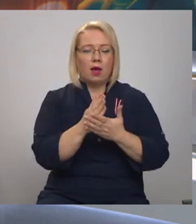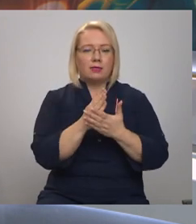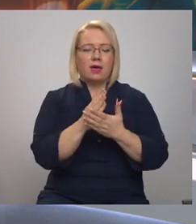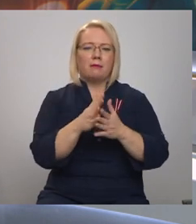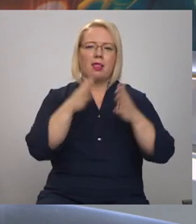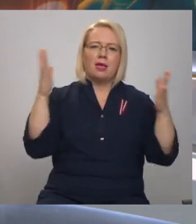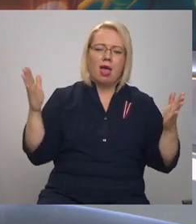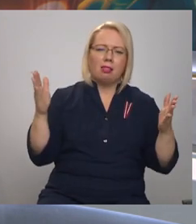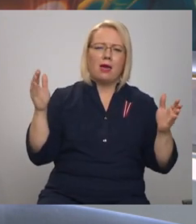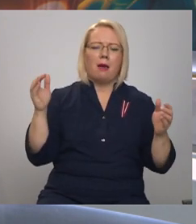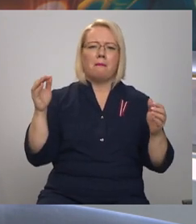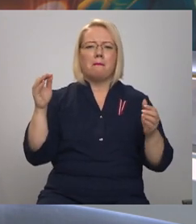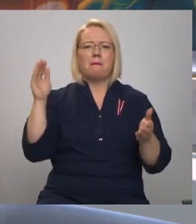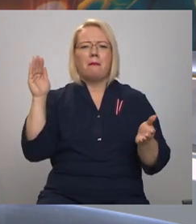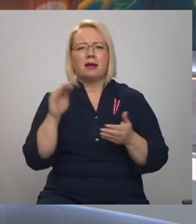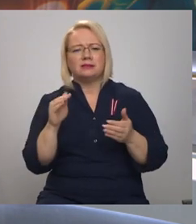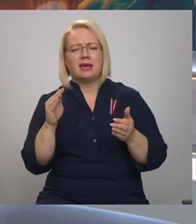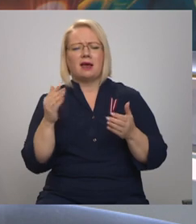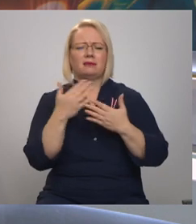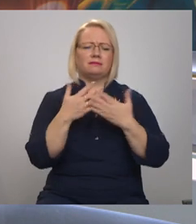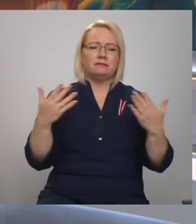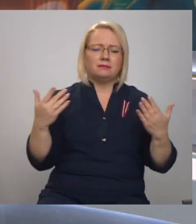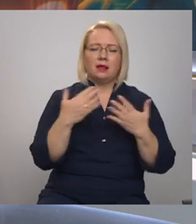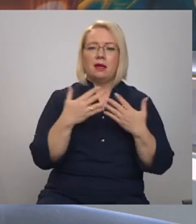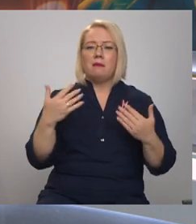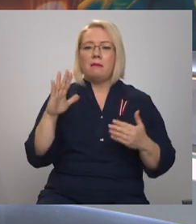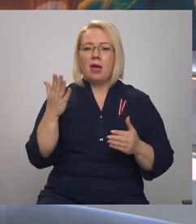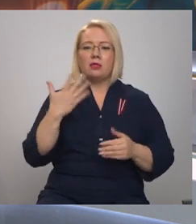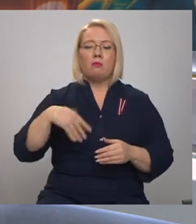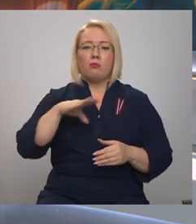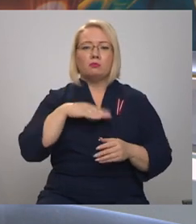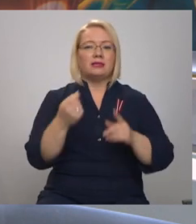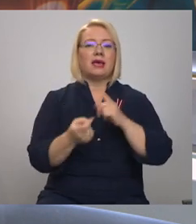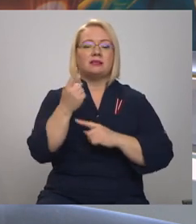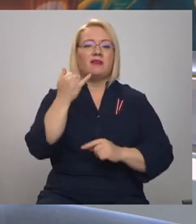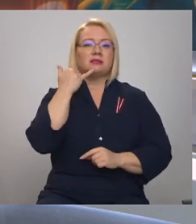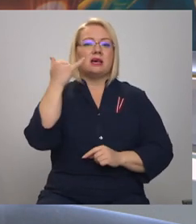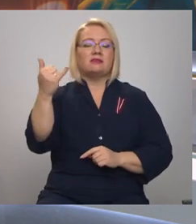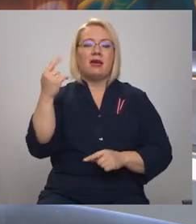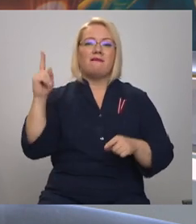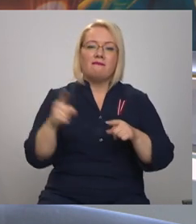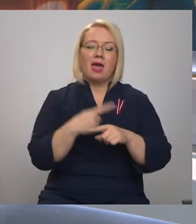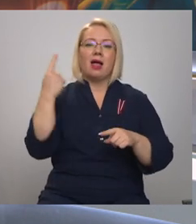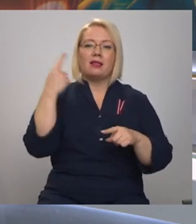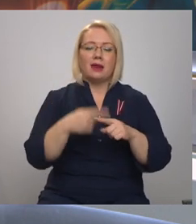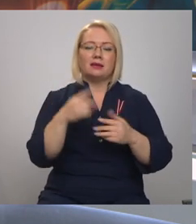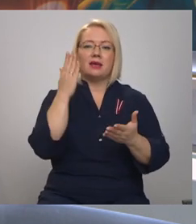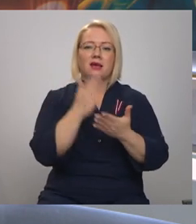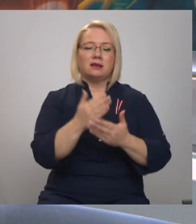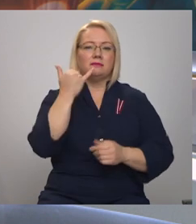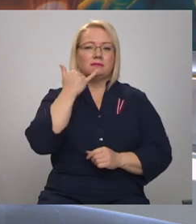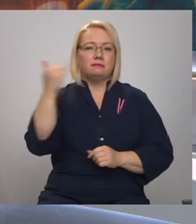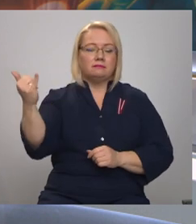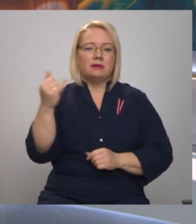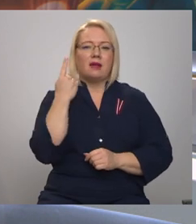maziem, vairāk viņu mazāk, dažādiem. Mums neizdevās pirms mirkļa sazināties, mēģināsim vēlreiz. Esam sazvanījušies ar